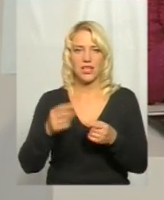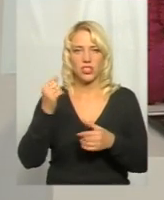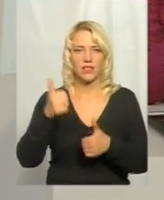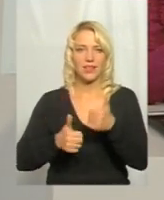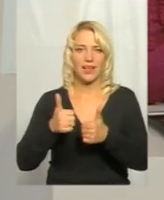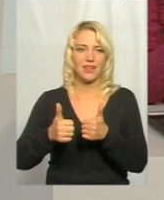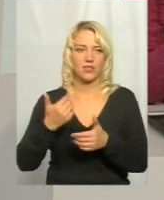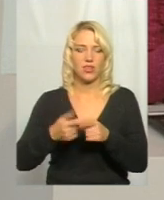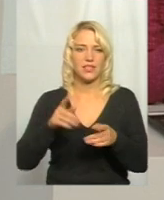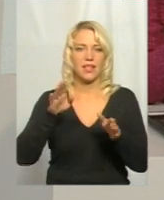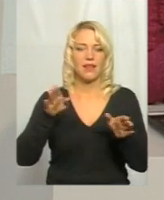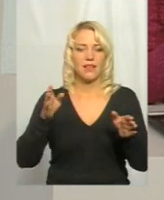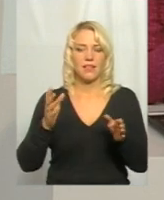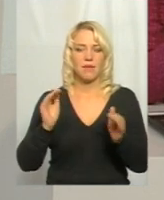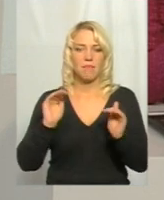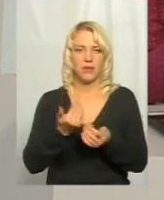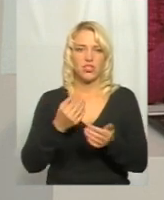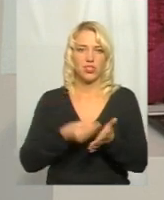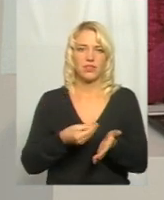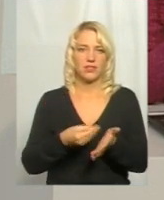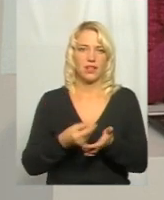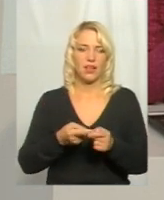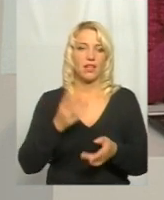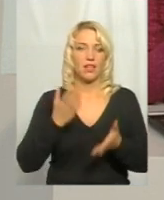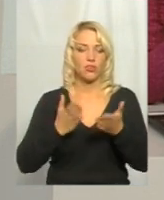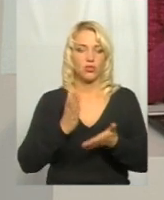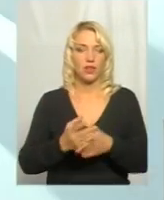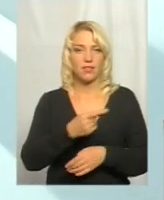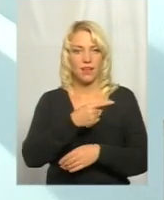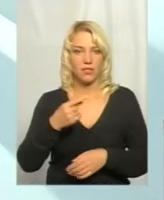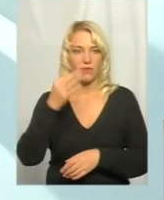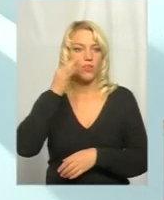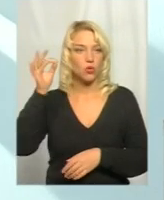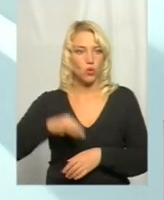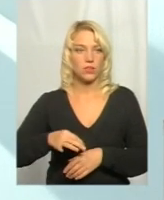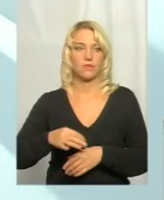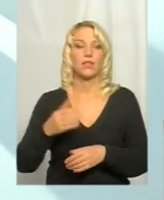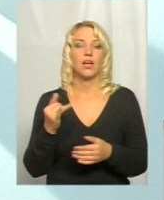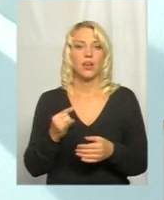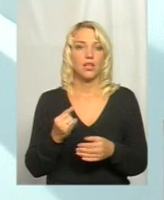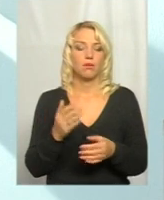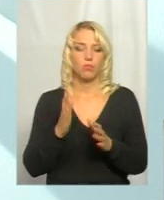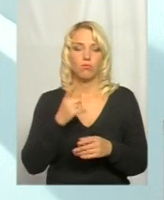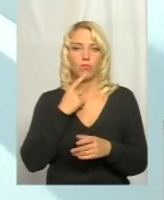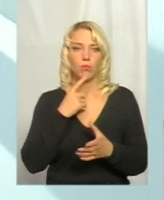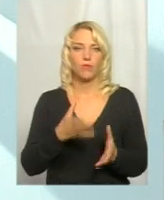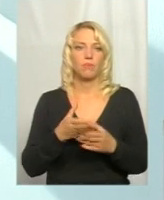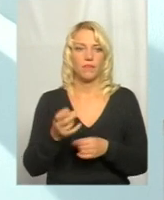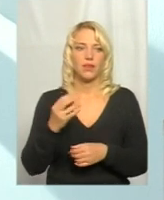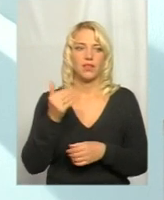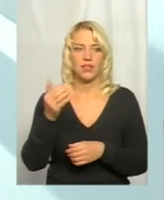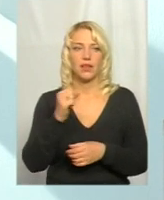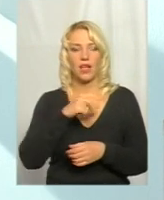є нижча цінова пропозиція? Є нижча цінова пропозиція. Ну, відповідно, якщо є негативний досвід, будемо пробувати впливати на них. Але